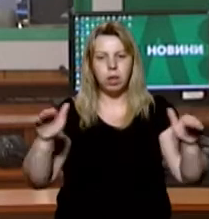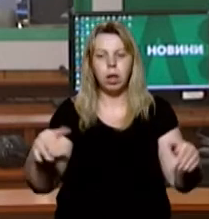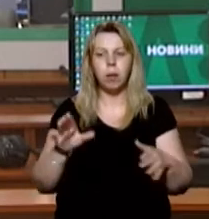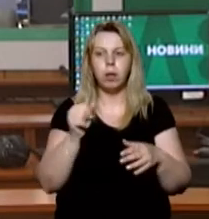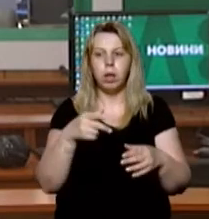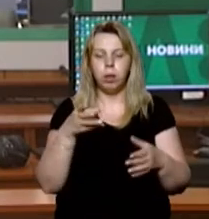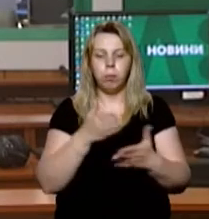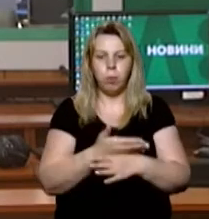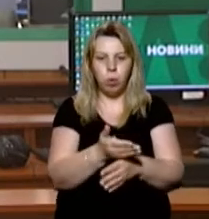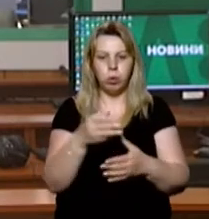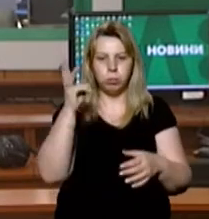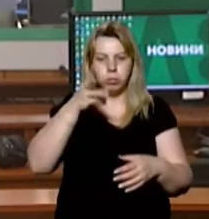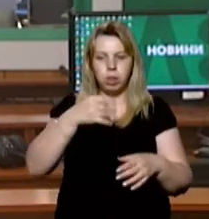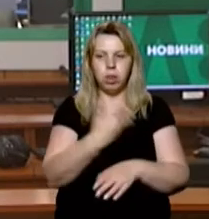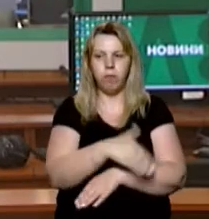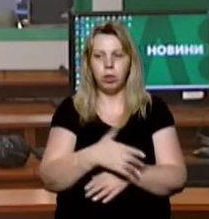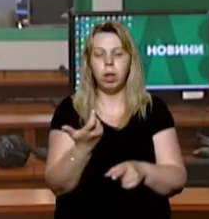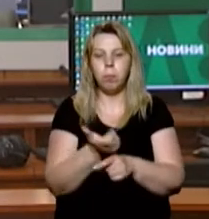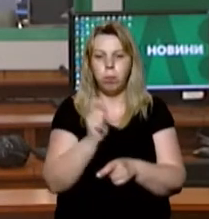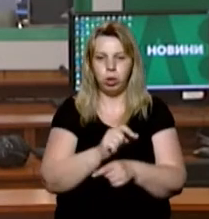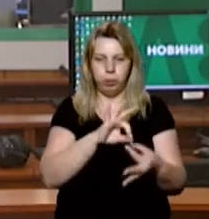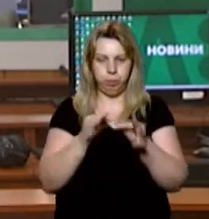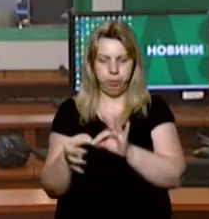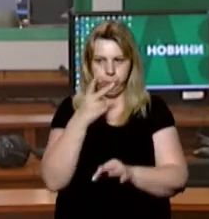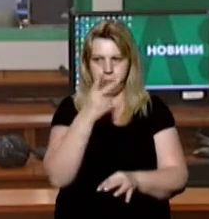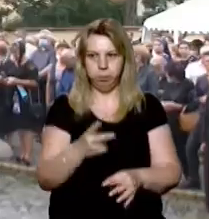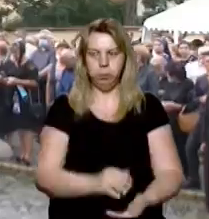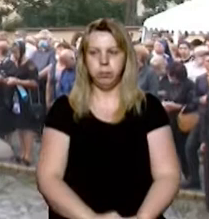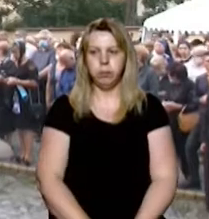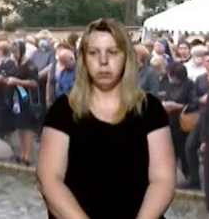допомогою проєктора транслювали на вулицю. Більше в сюжеті Руслана Гостюк.